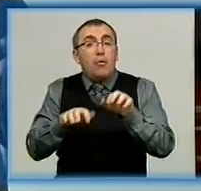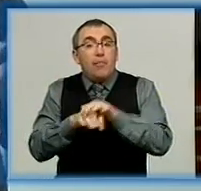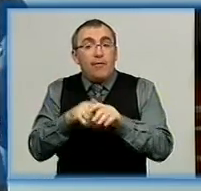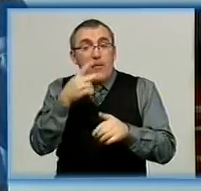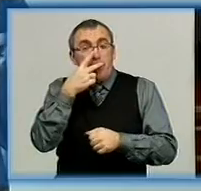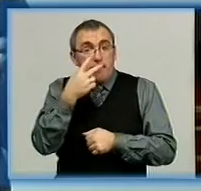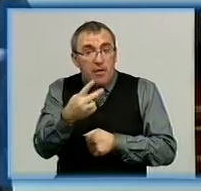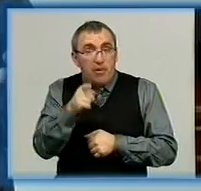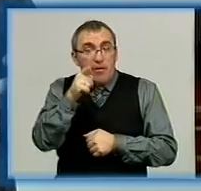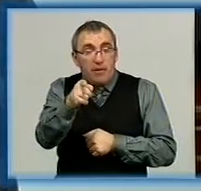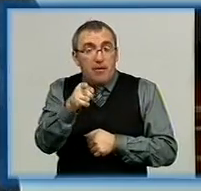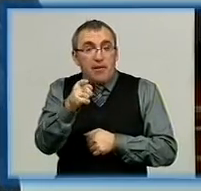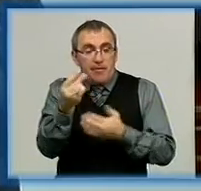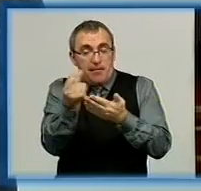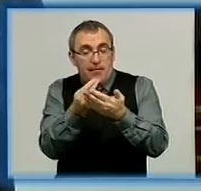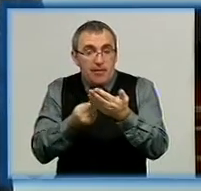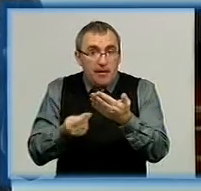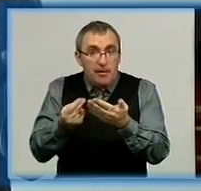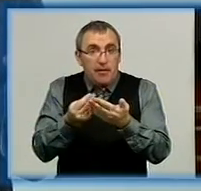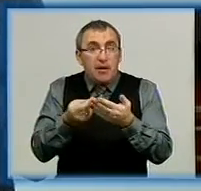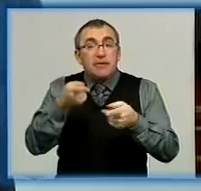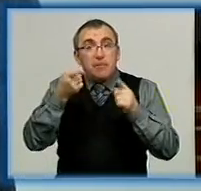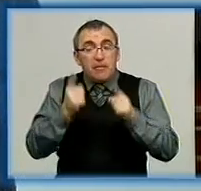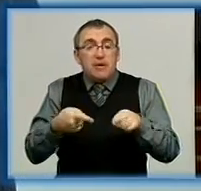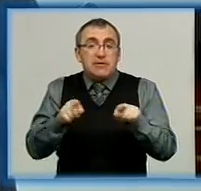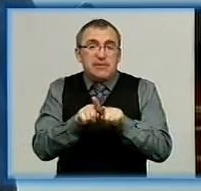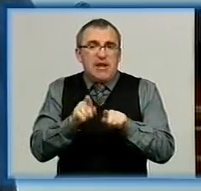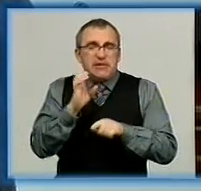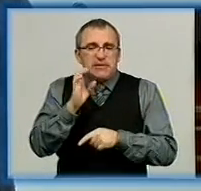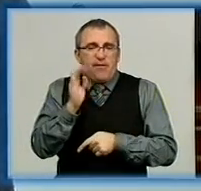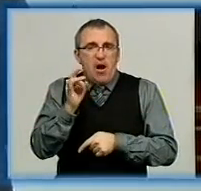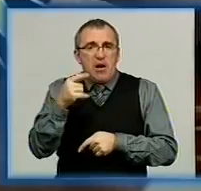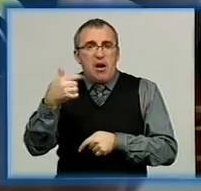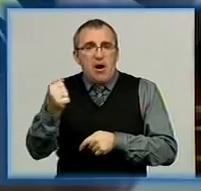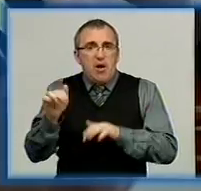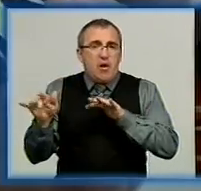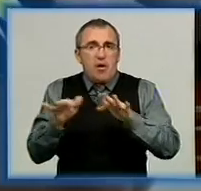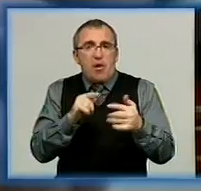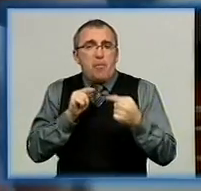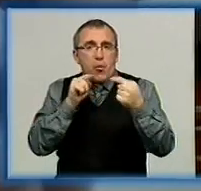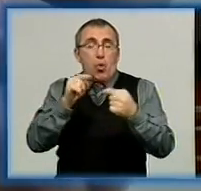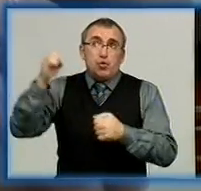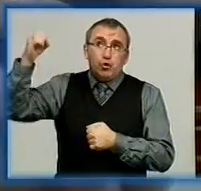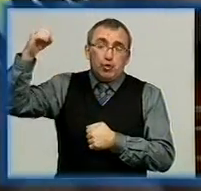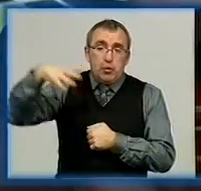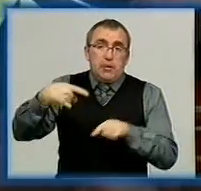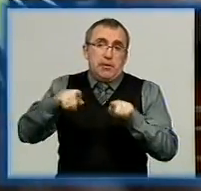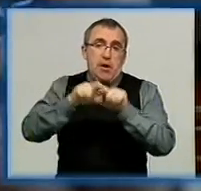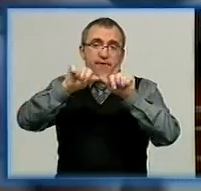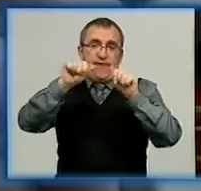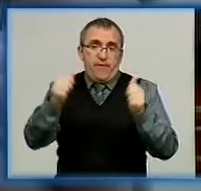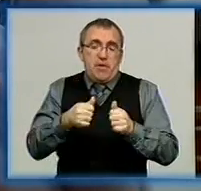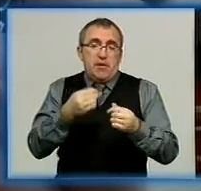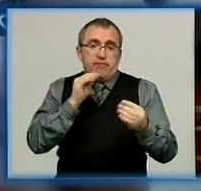бачите, що вони зображені на писанці, але насправді це сварга, яка рухається проти сонця, але в такому вигляді вона